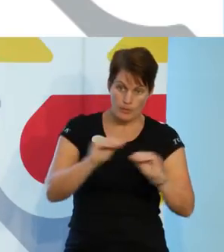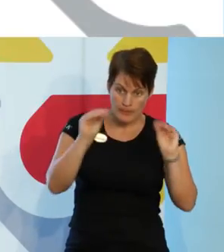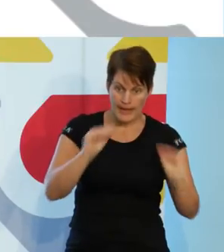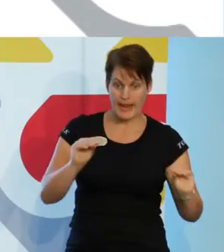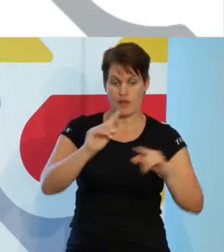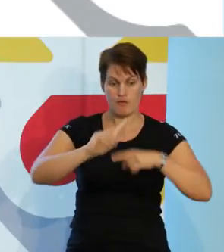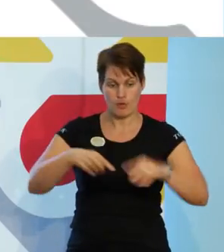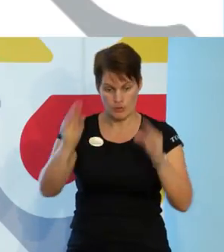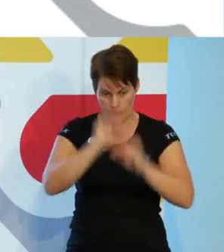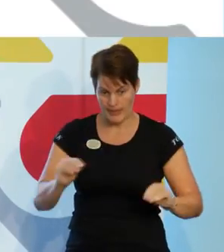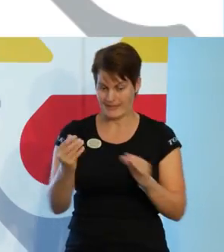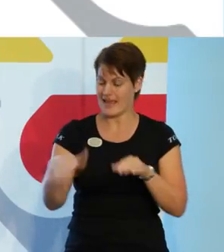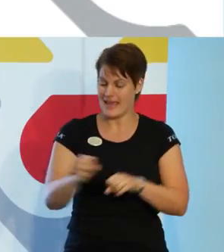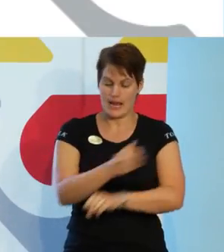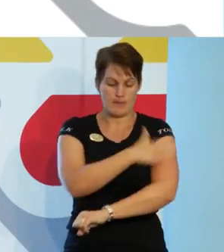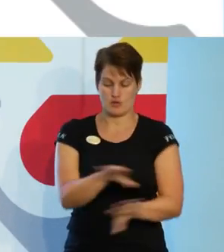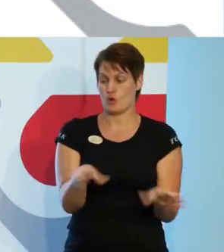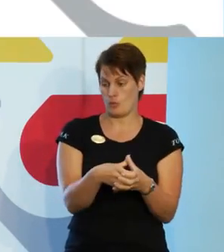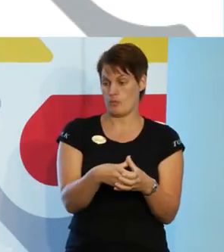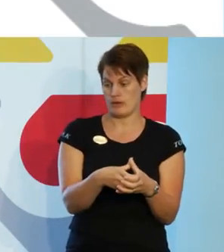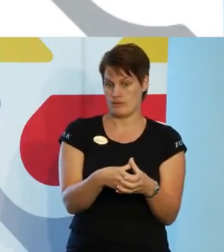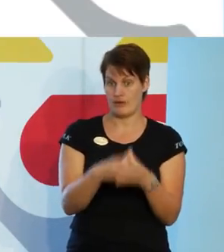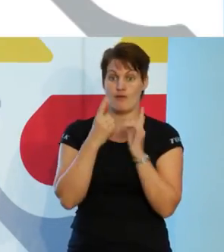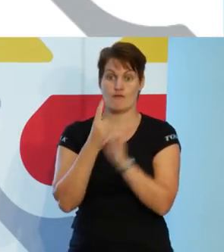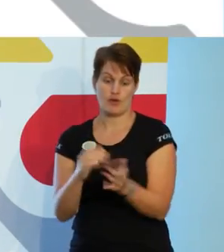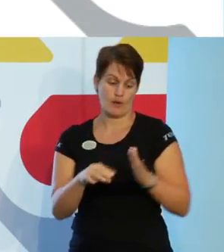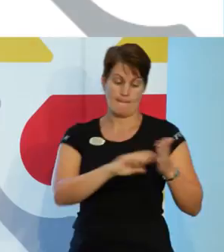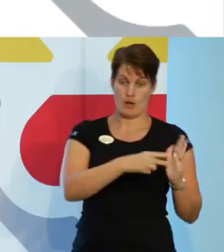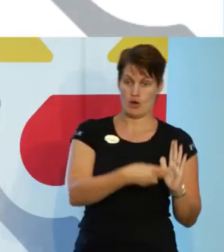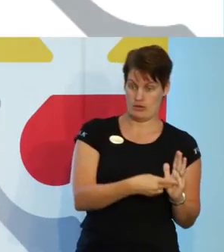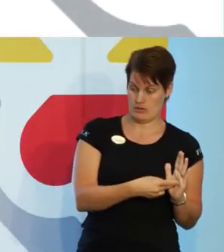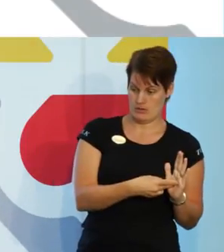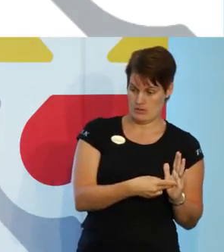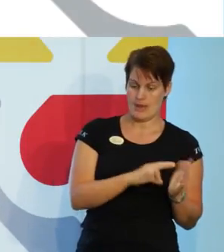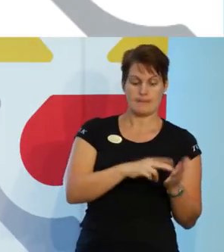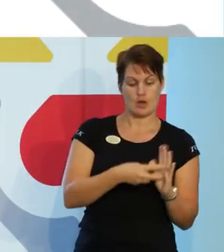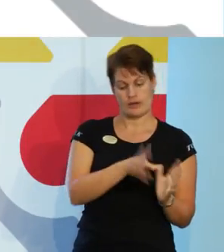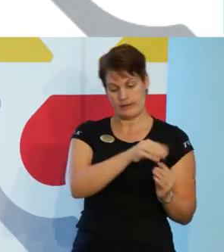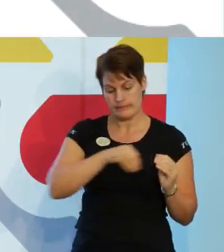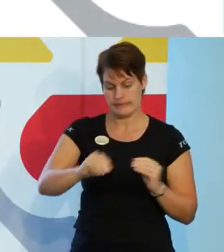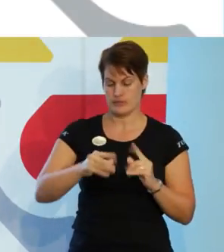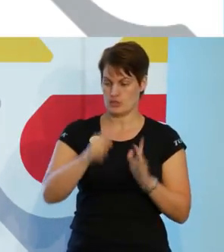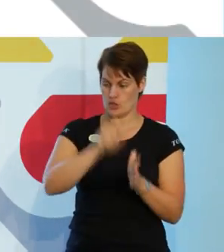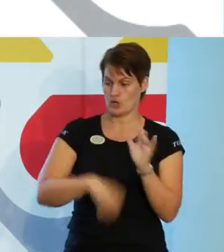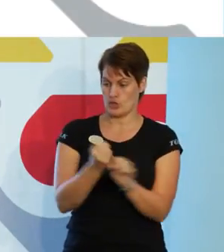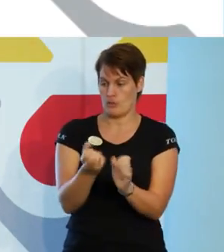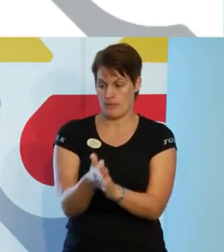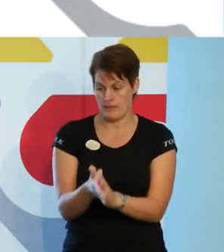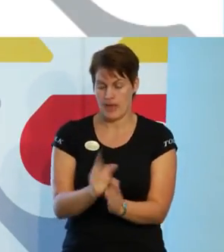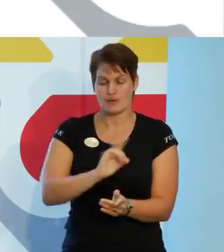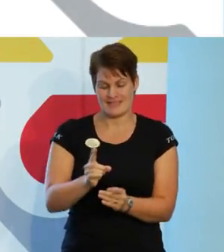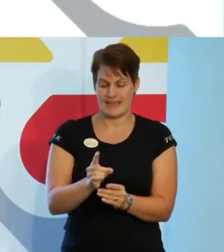hela personalgruppen utifrån planen. Planen implementeras. Och sen ska den